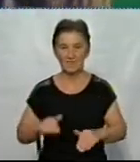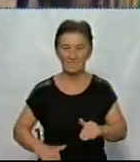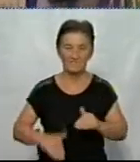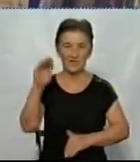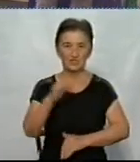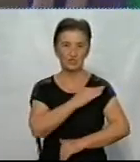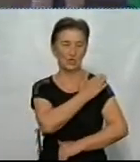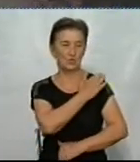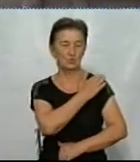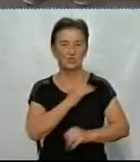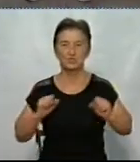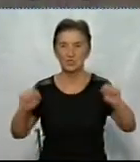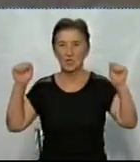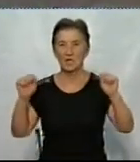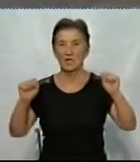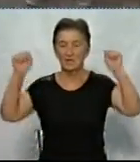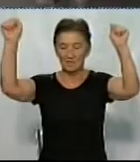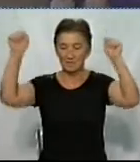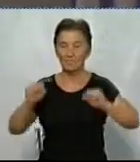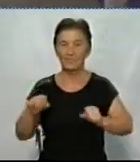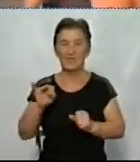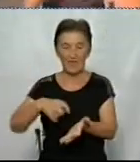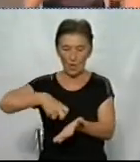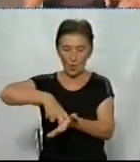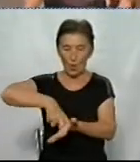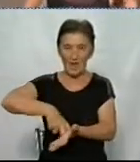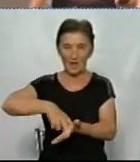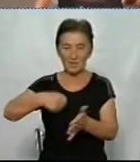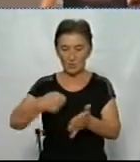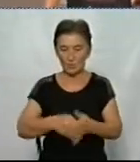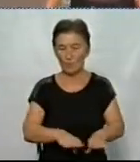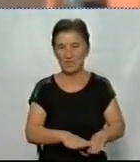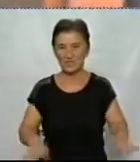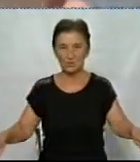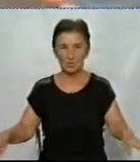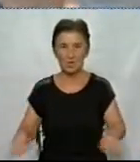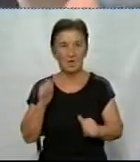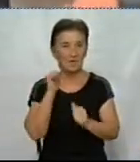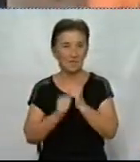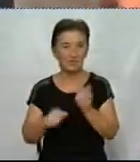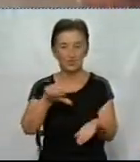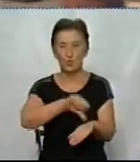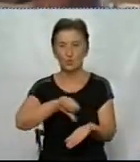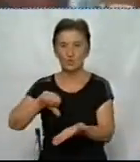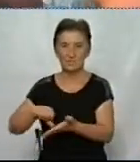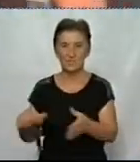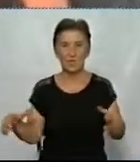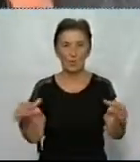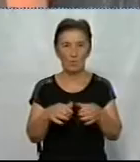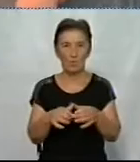Повний крок з присіданням і торканням коліном до плацу. Далі учасники команд по черзі проходять випробування.